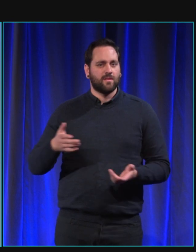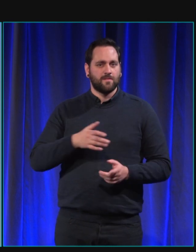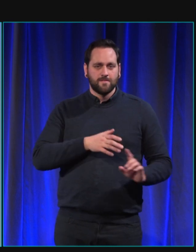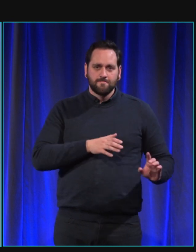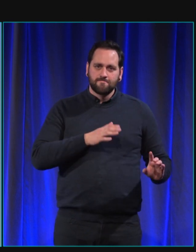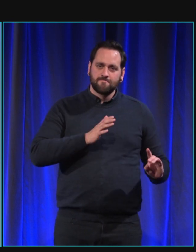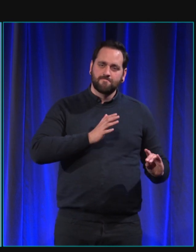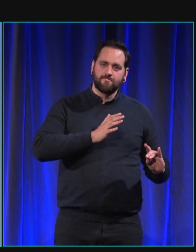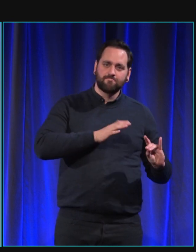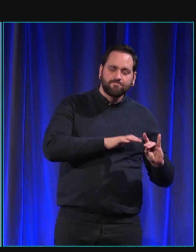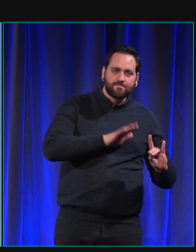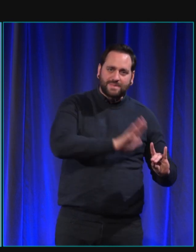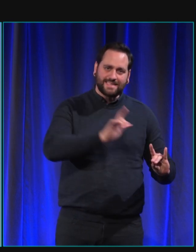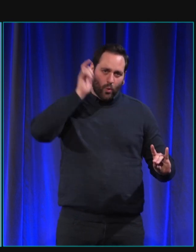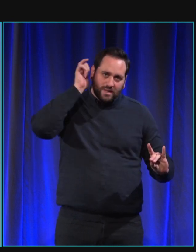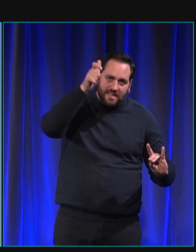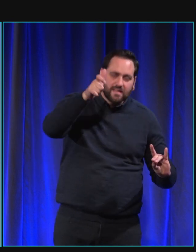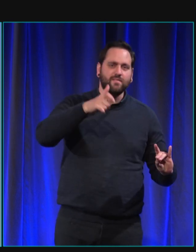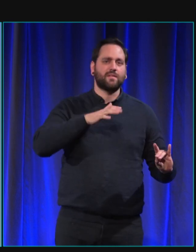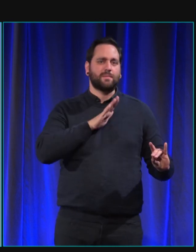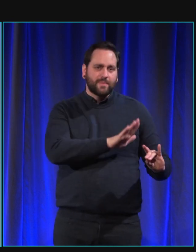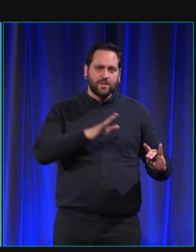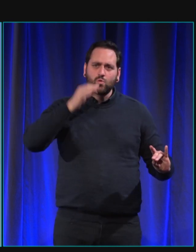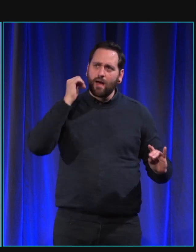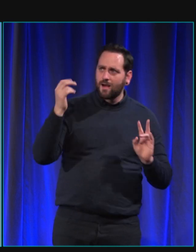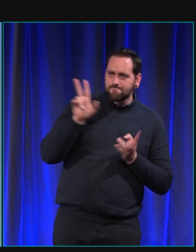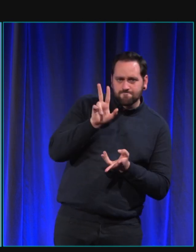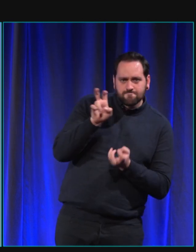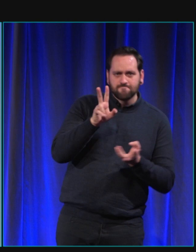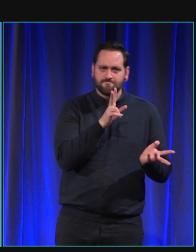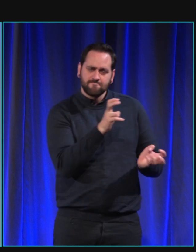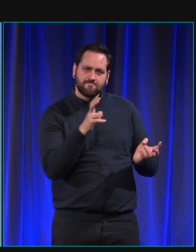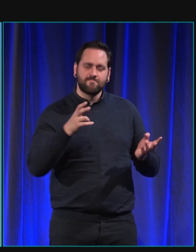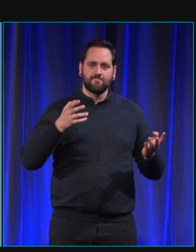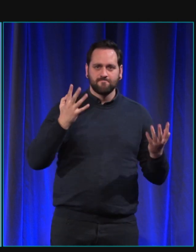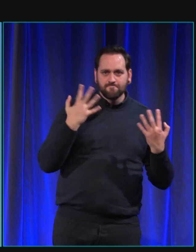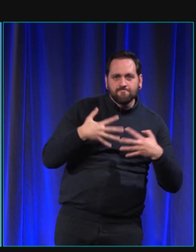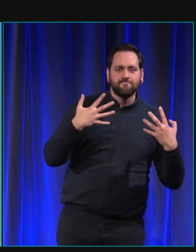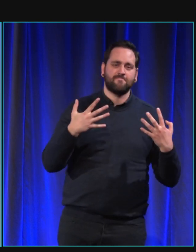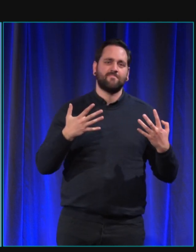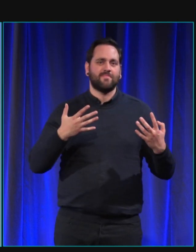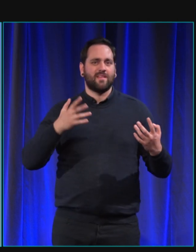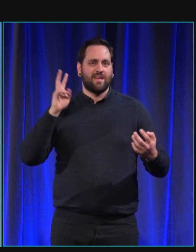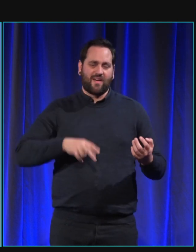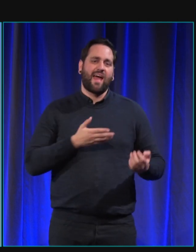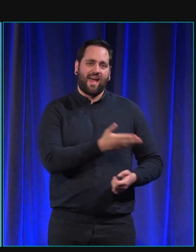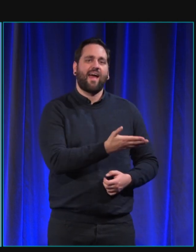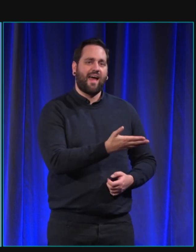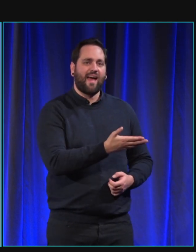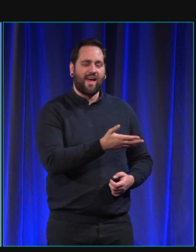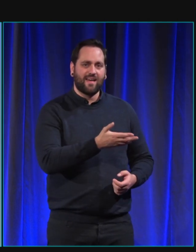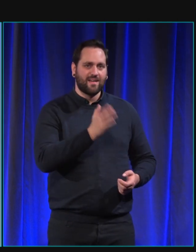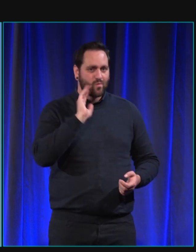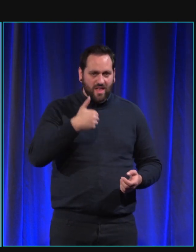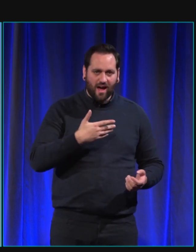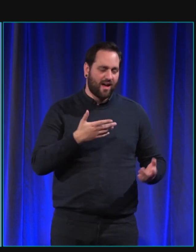'humain, à s'ajuster à l'humain et tous les bienfaits qu'apportent les chiens nous permettent de comprendre pourquoi on a pu ajuster et